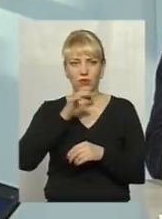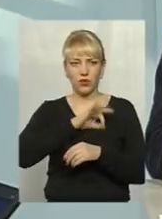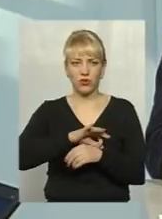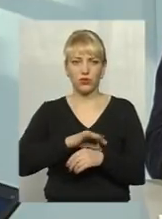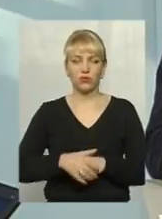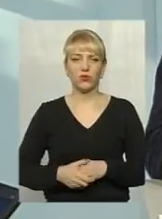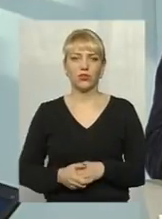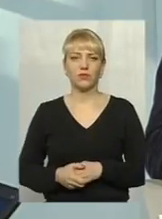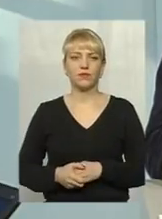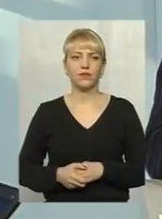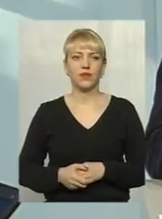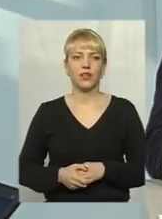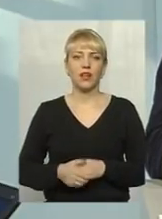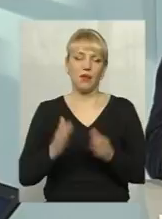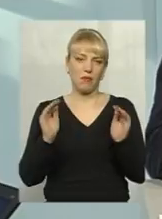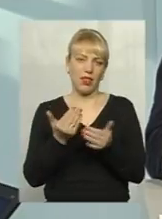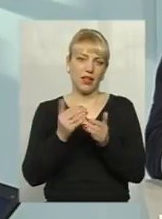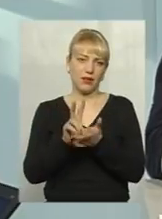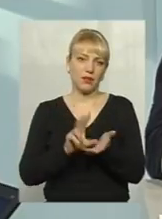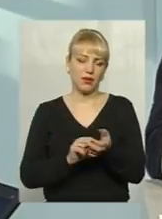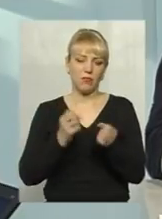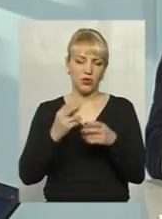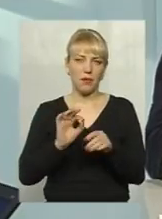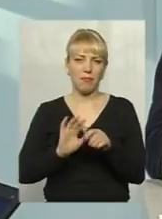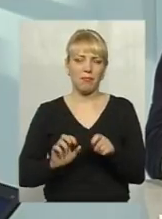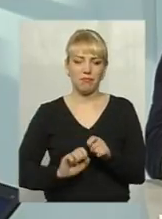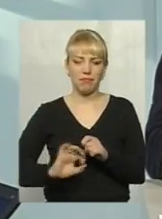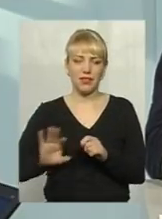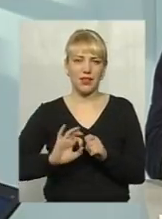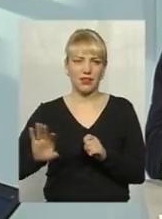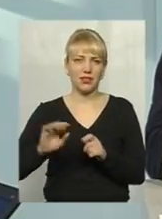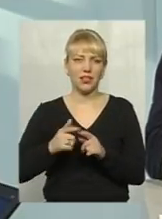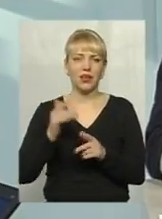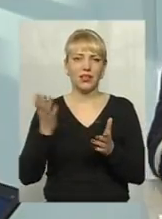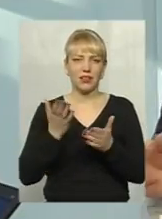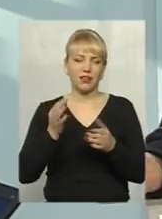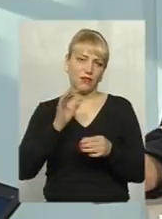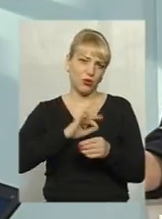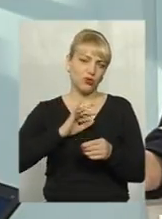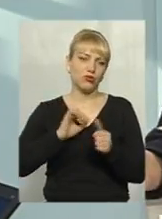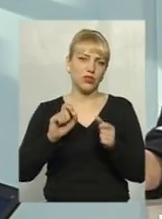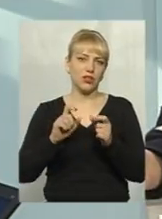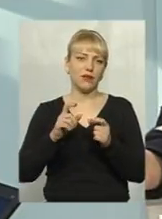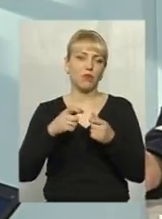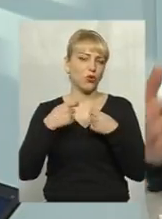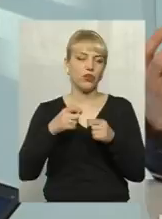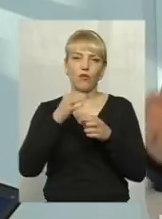Маленький і дуже життєвий приклад. Прості петарди, які продаються також в любому магазині. І